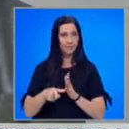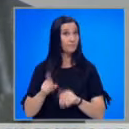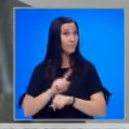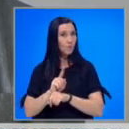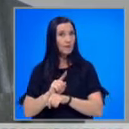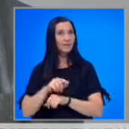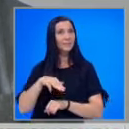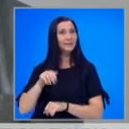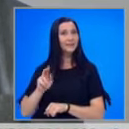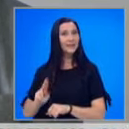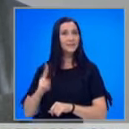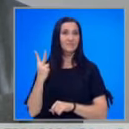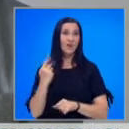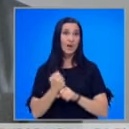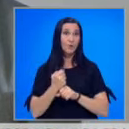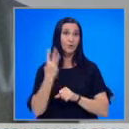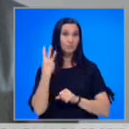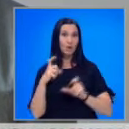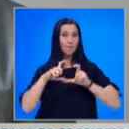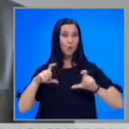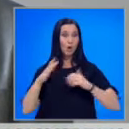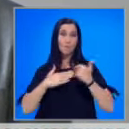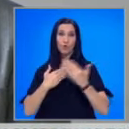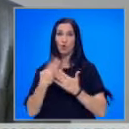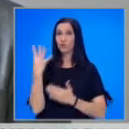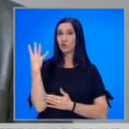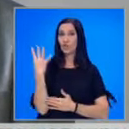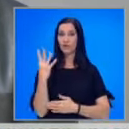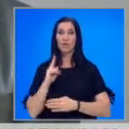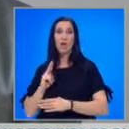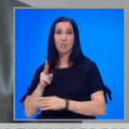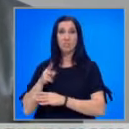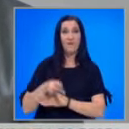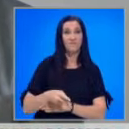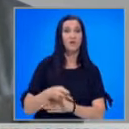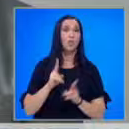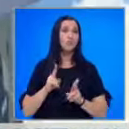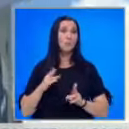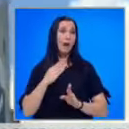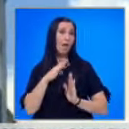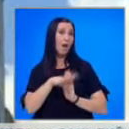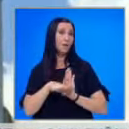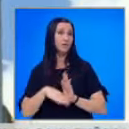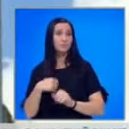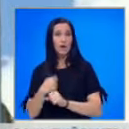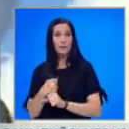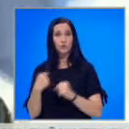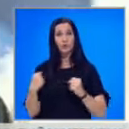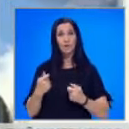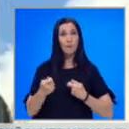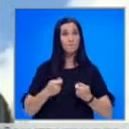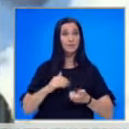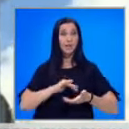Тец-2 работи с 3 блок и подготвя четвъртия да влезе в нормален режим на работа. Чакаме